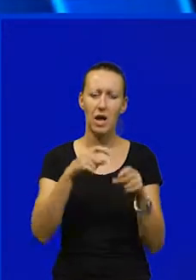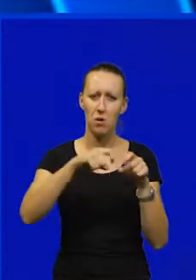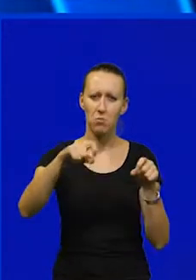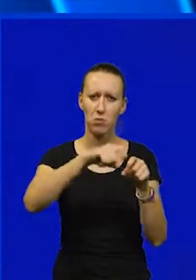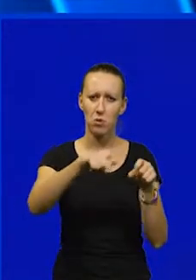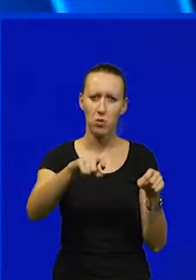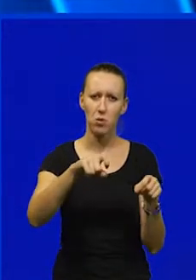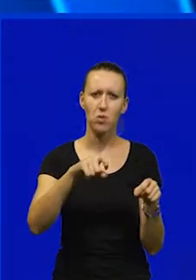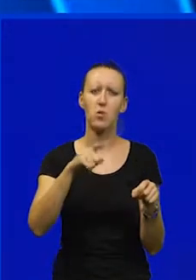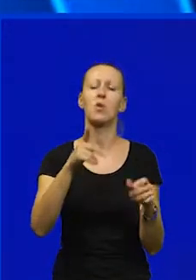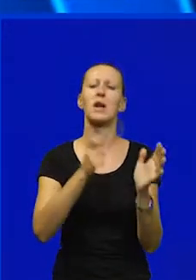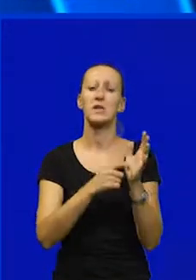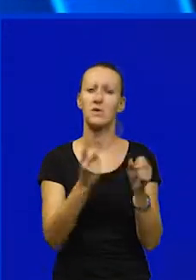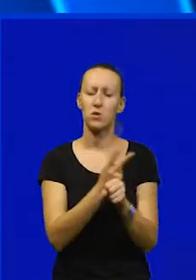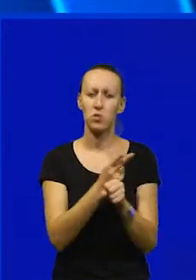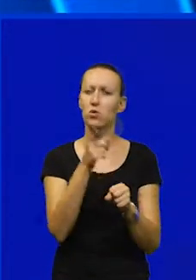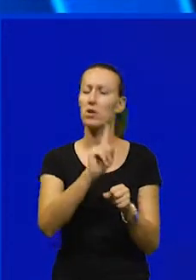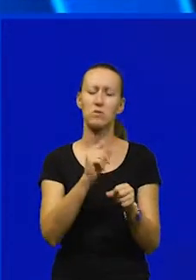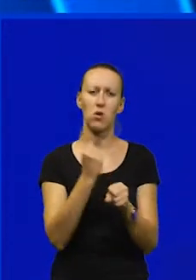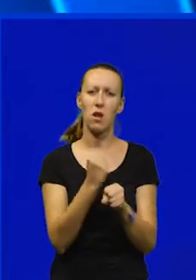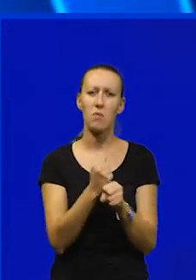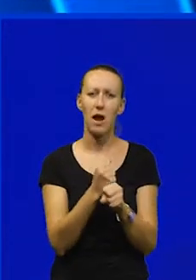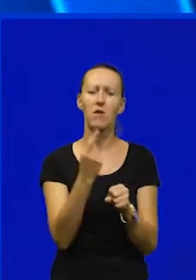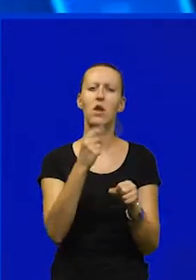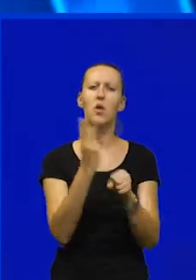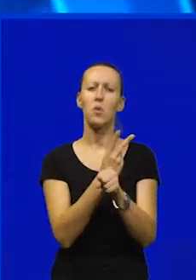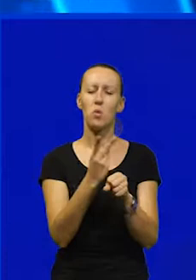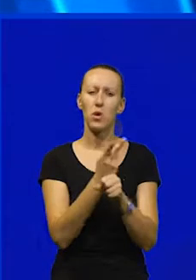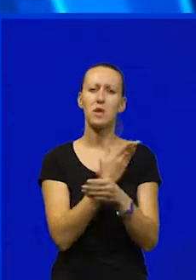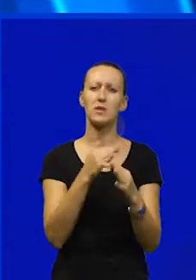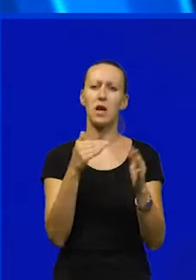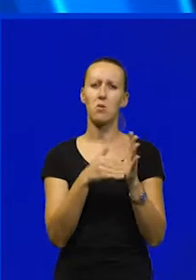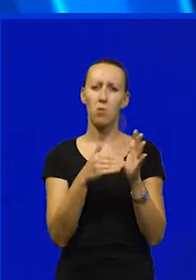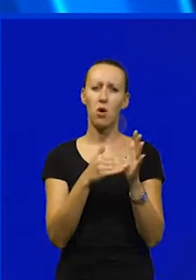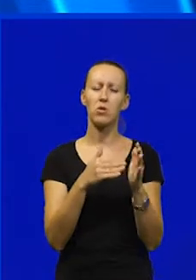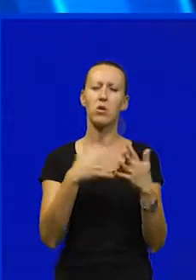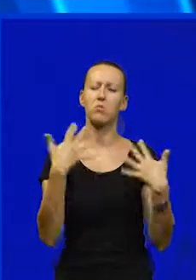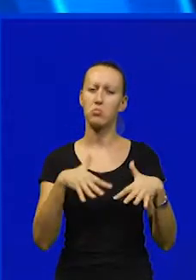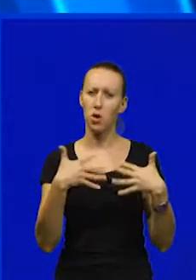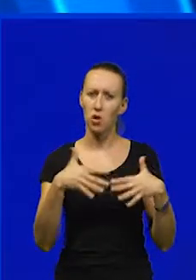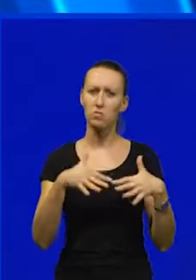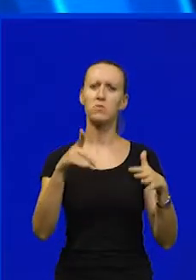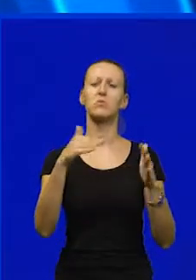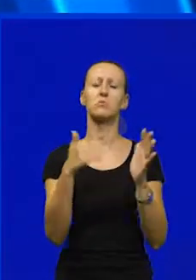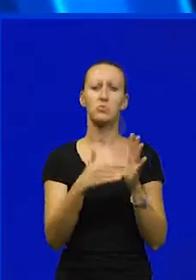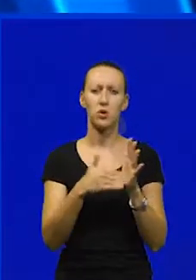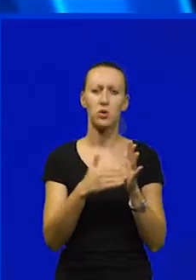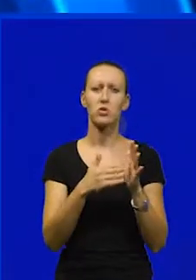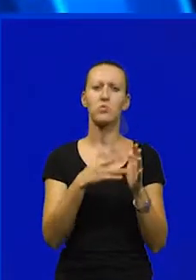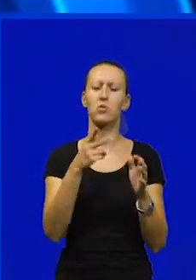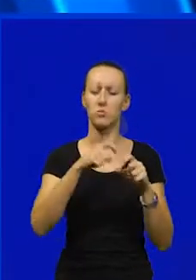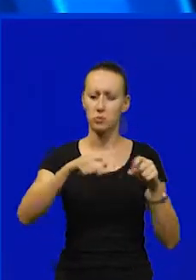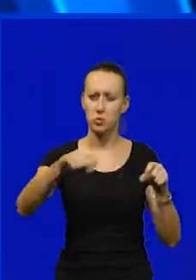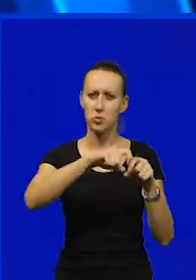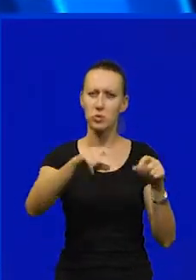na zahtevu Uljanika, to nismo učinili, jer je Uljaniku za potrebe proizvodnog procesa bila neophodna željeznička